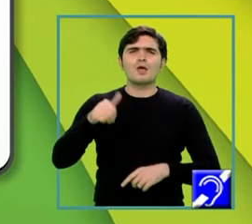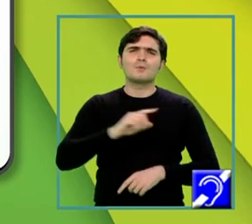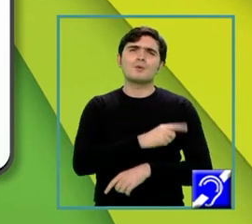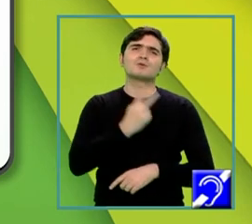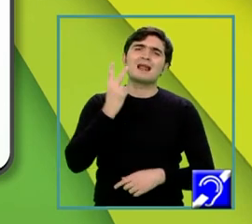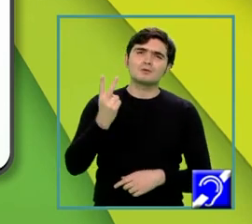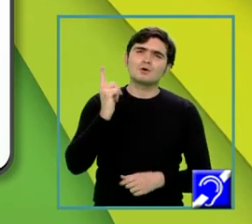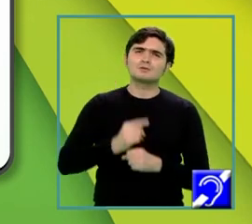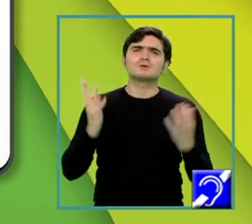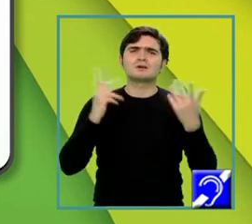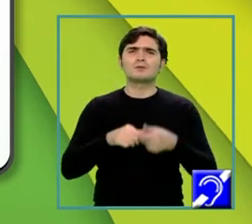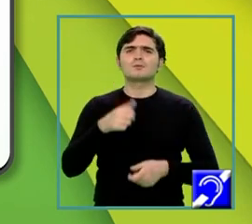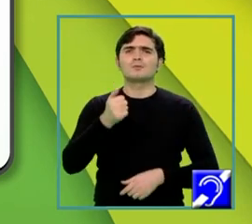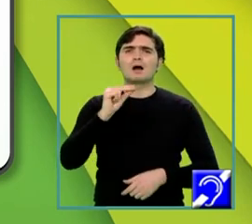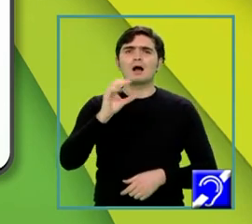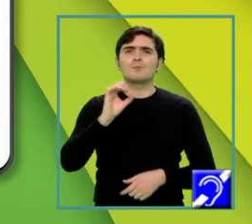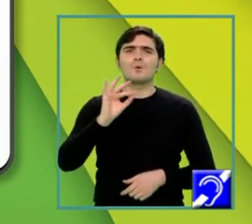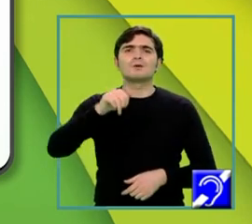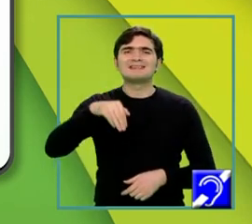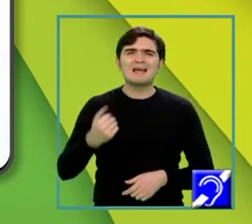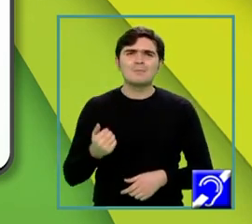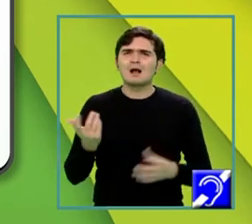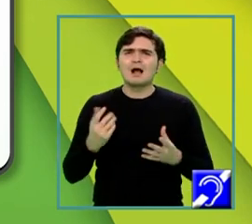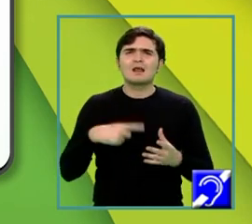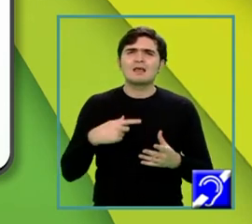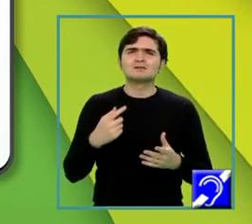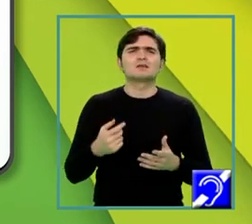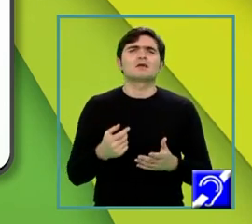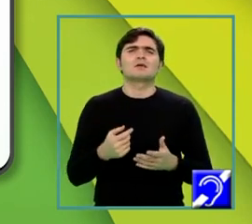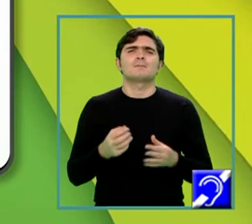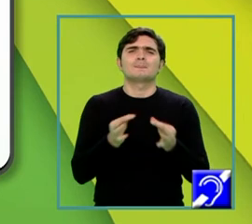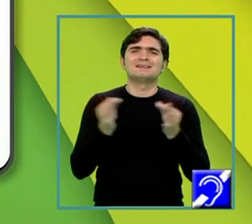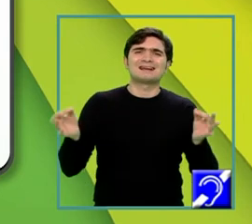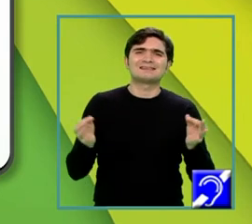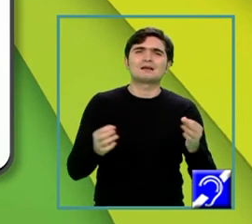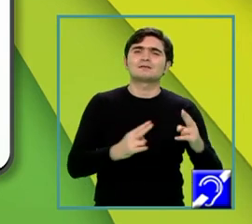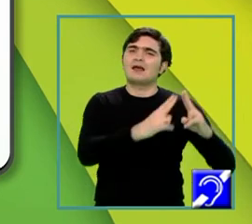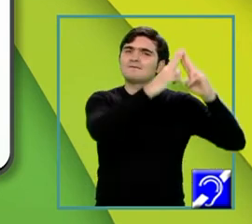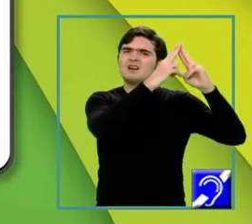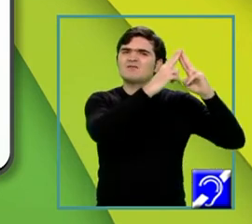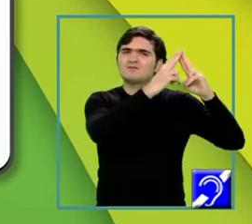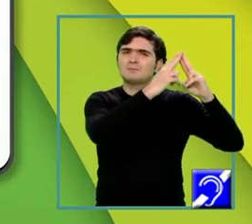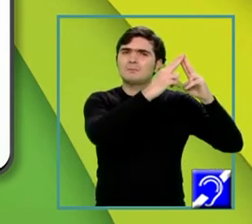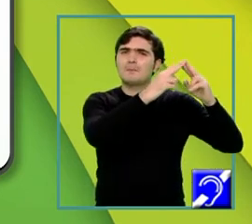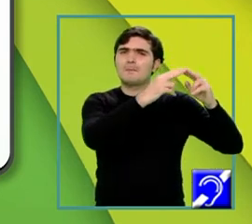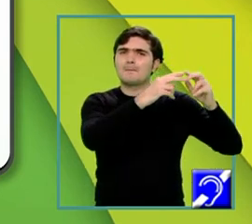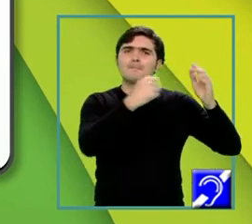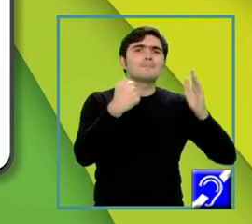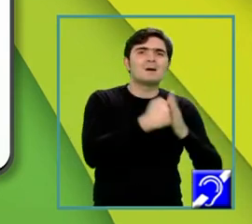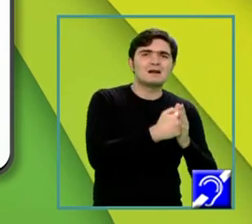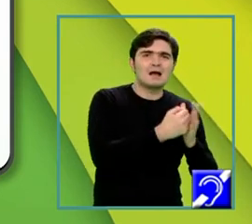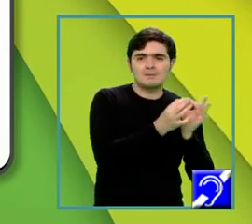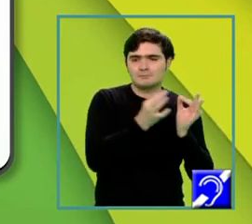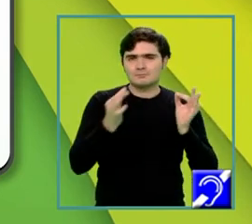calculăm apotema acestei piramide. Apotema care de fapt este distanța de la vârful piramidei la